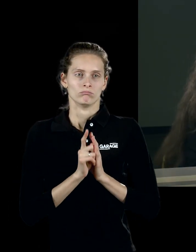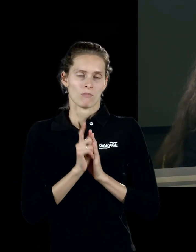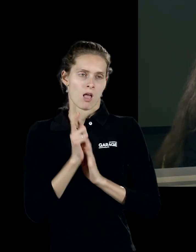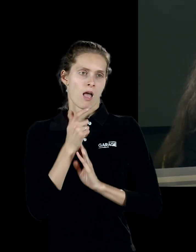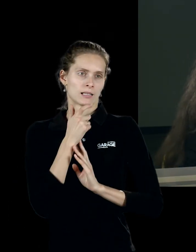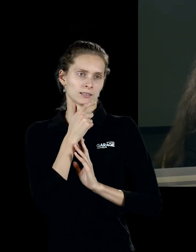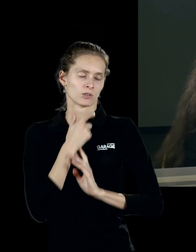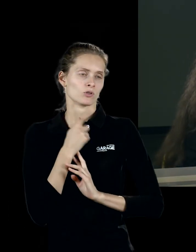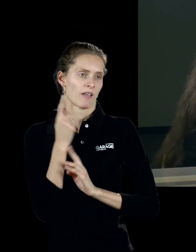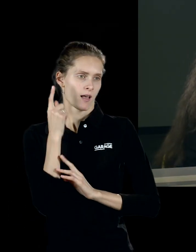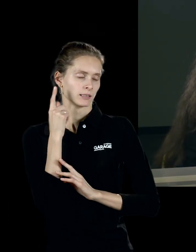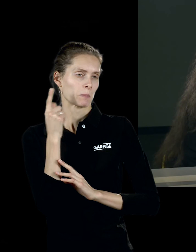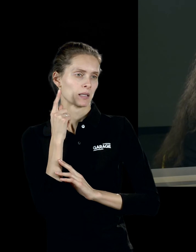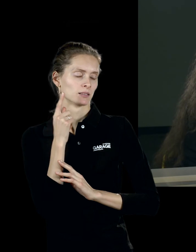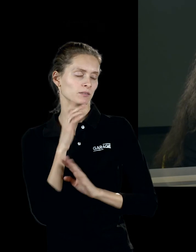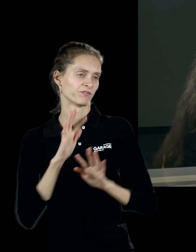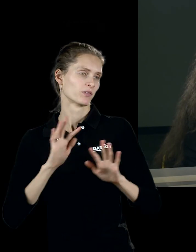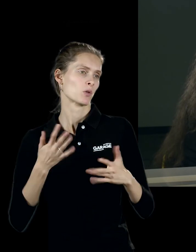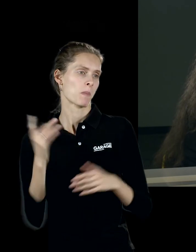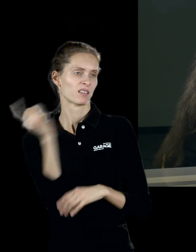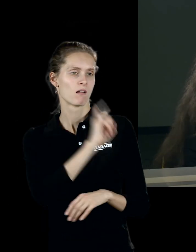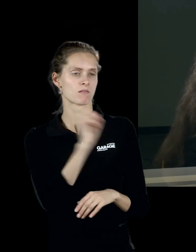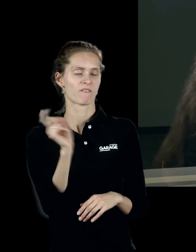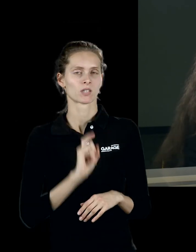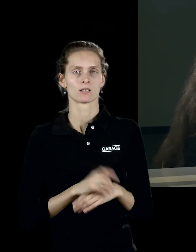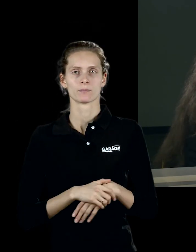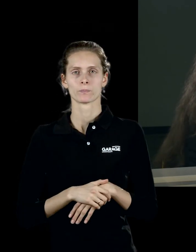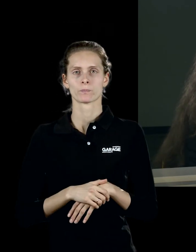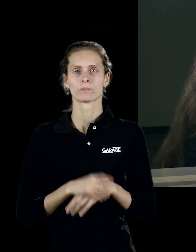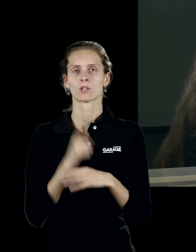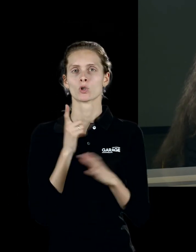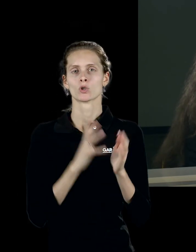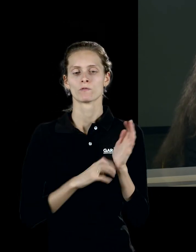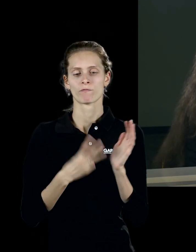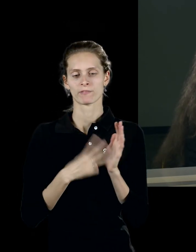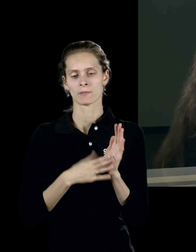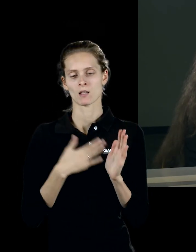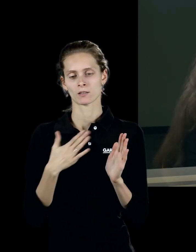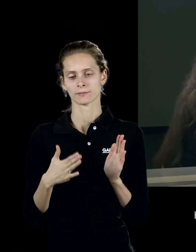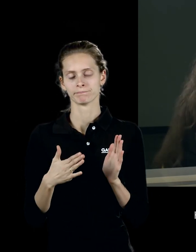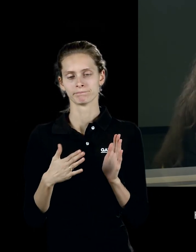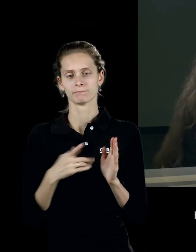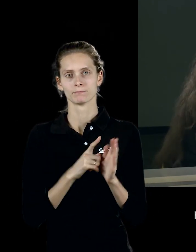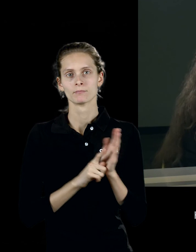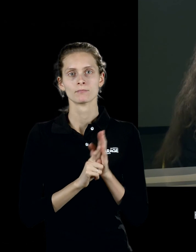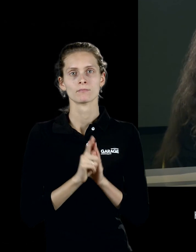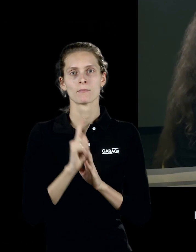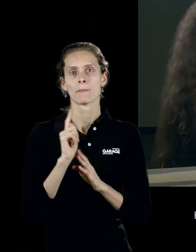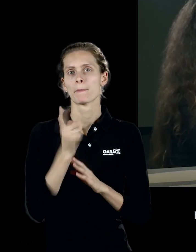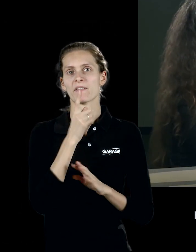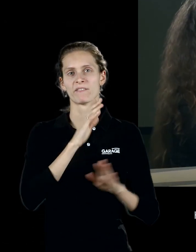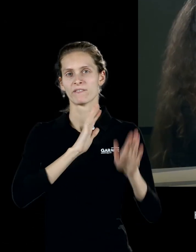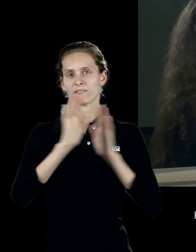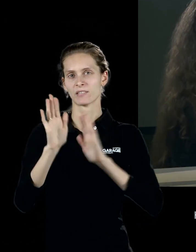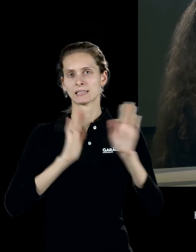осмысленным феноменом. В 80-м проходит одна из первых выставок музейных,